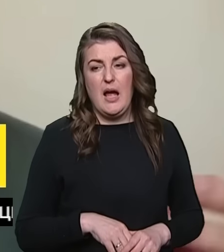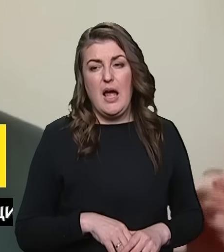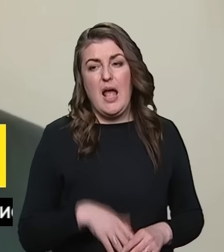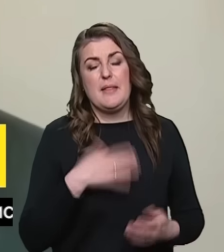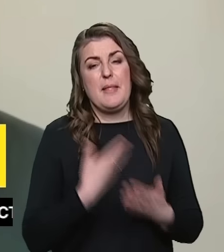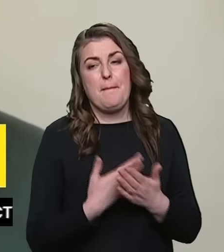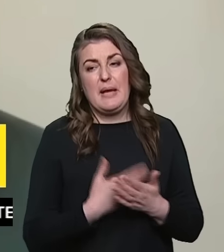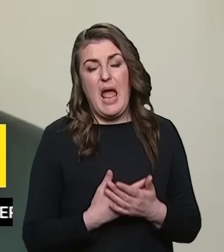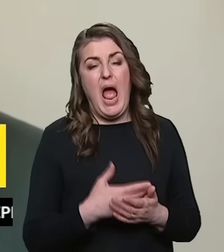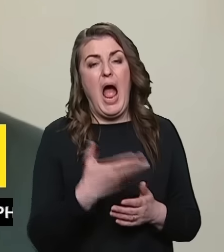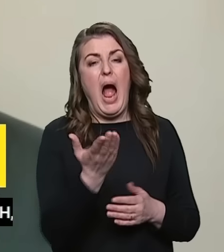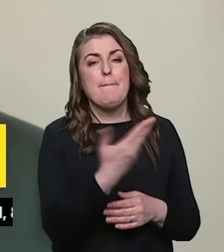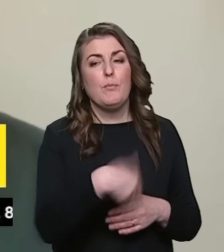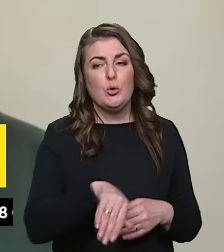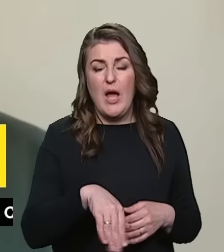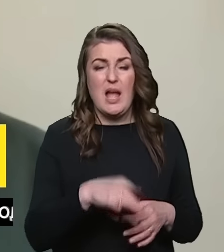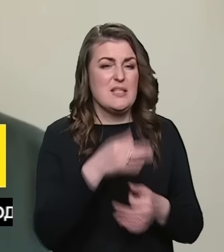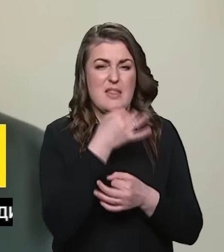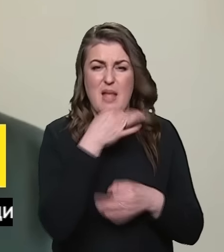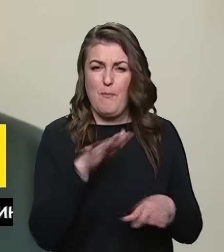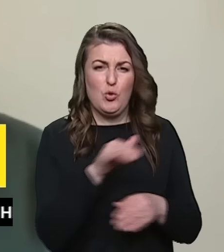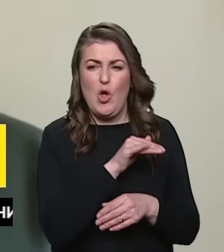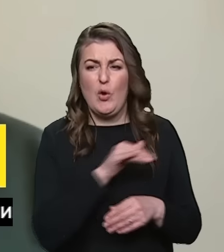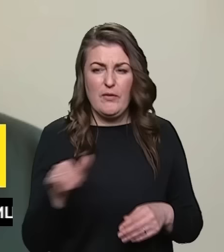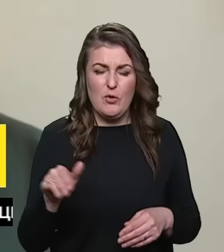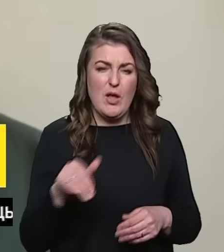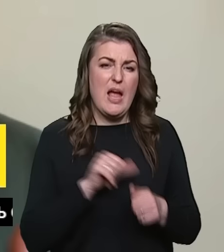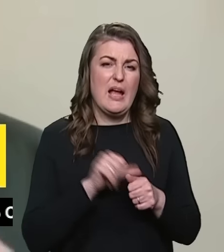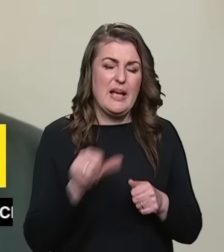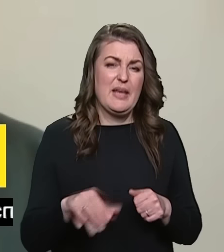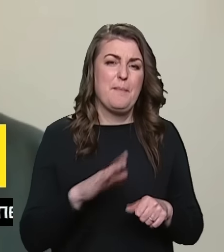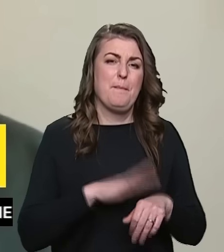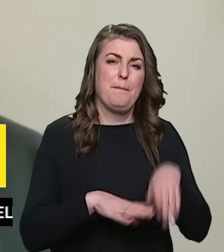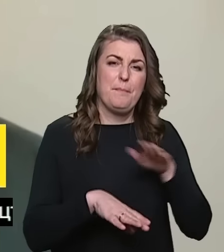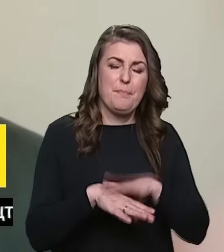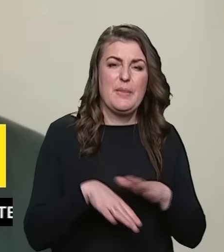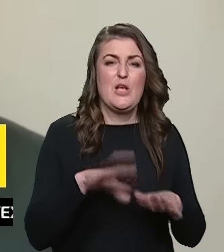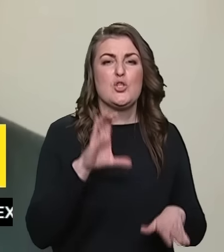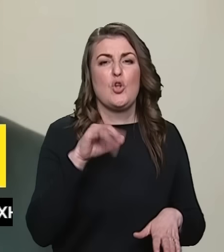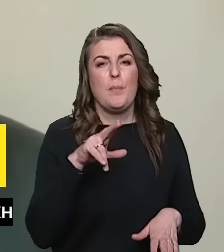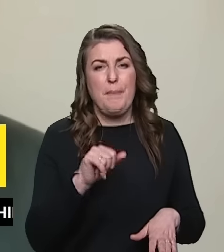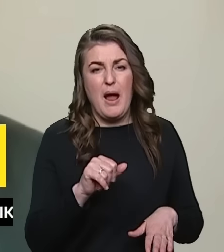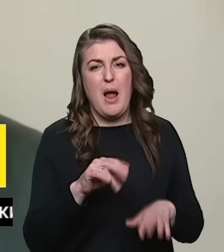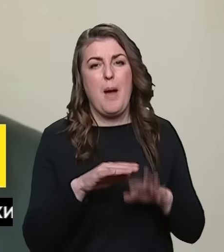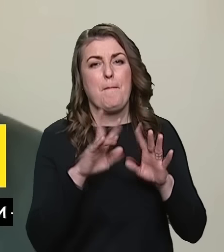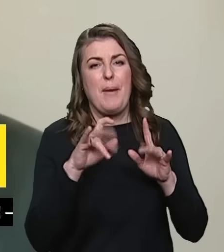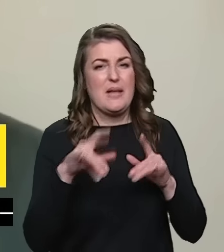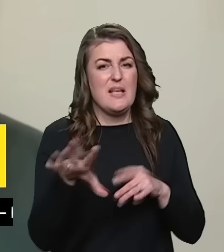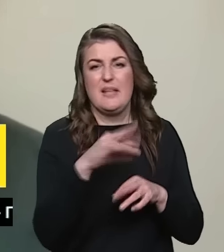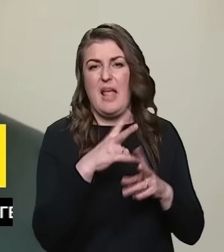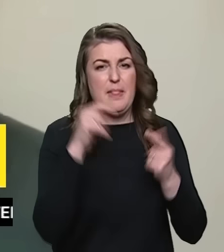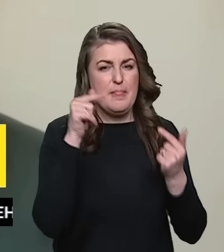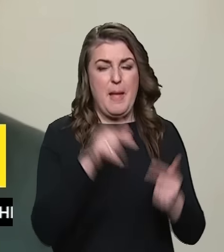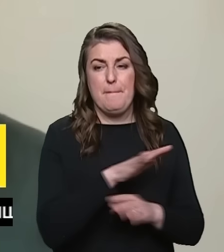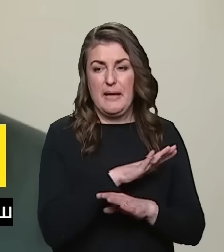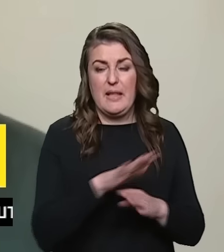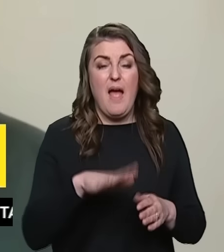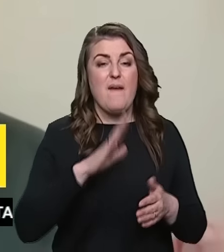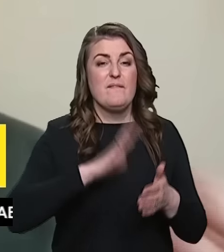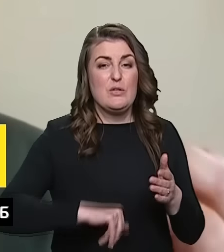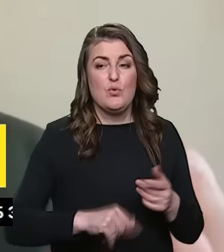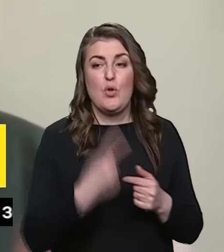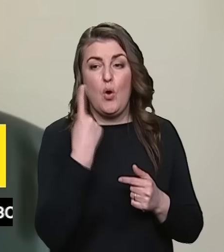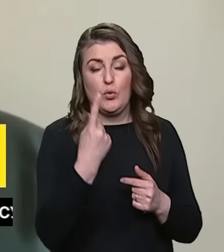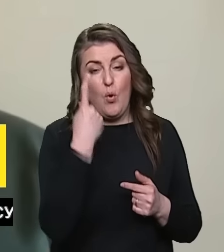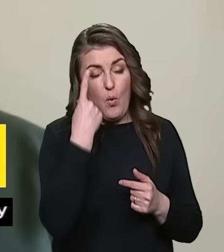Наприклад, ампутації на будь-якому рівні, крім кісті, стопи і пальців, є непридатним. Відсутність